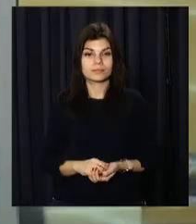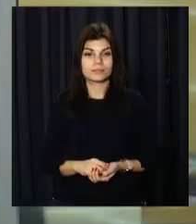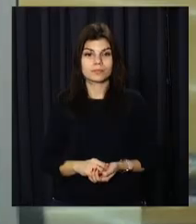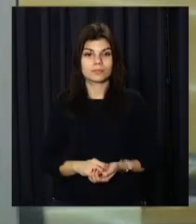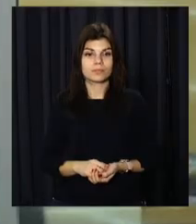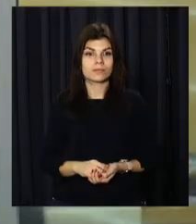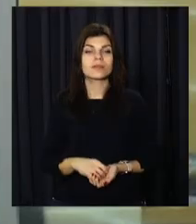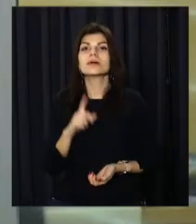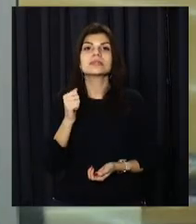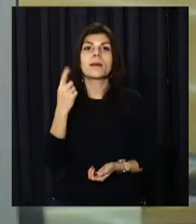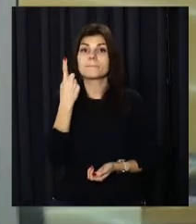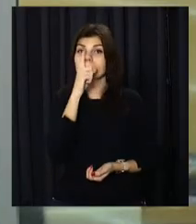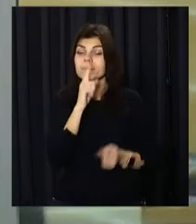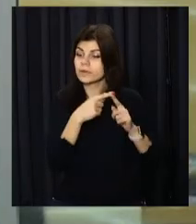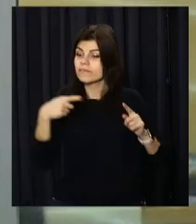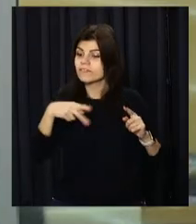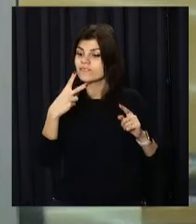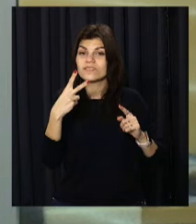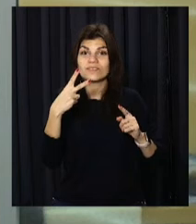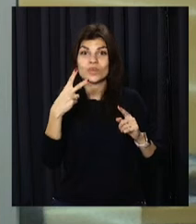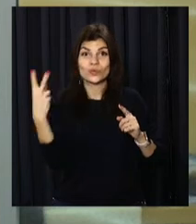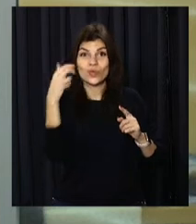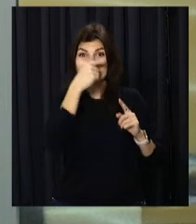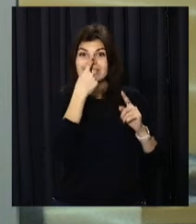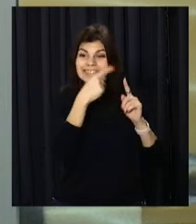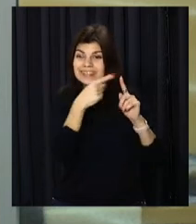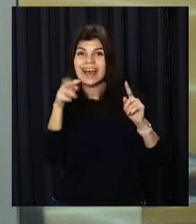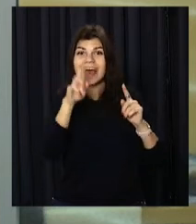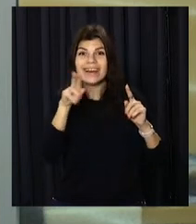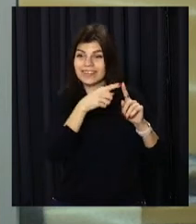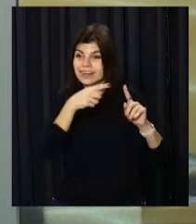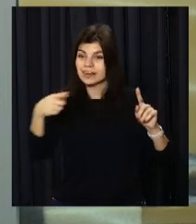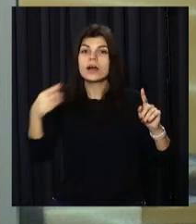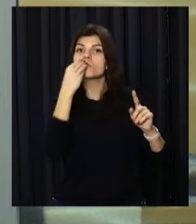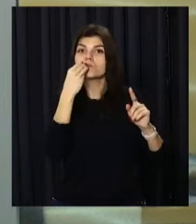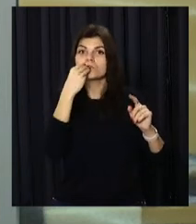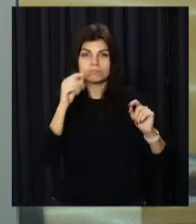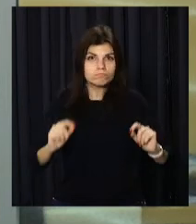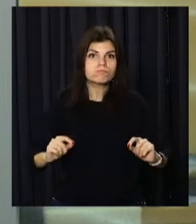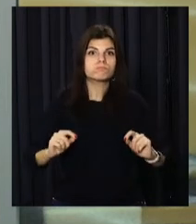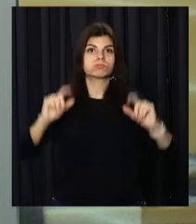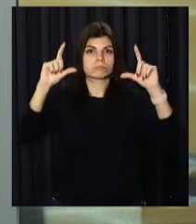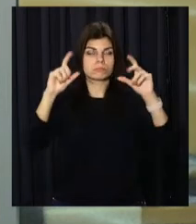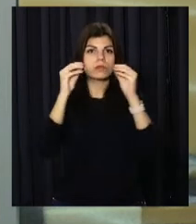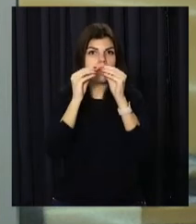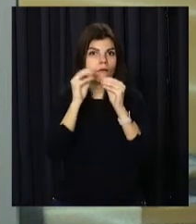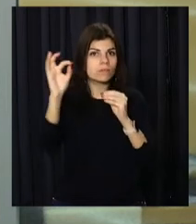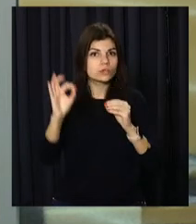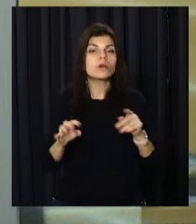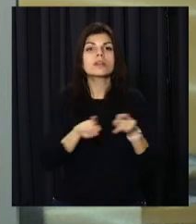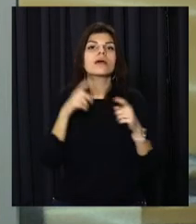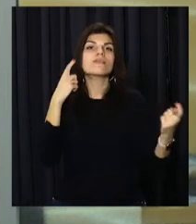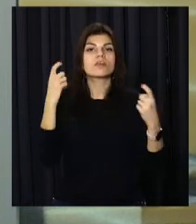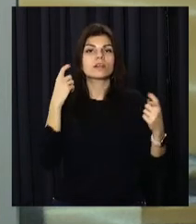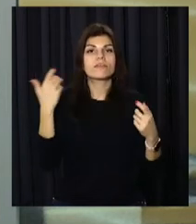За перший місяць 2022 року ціни на продукти в Україні в середньому стрибнули на 10%. Такі